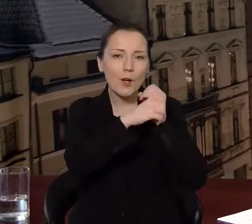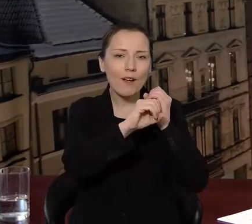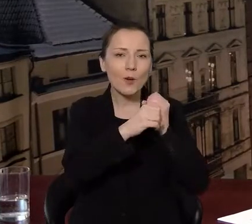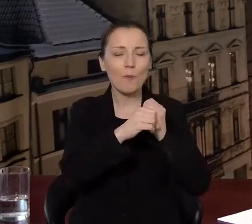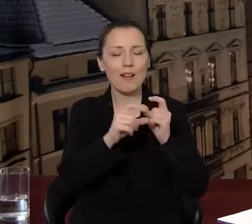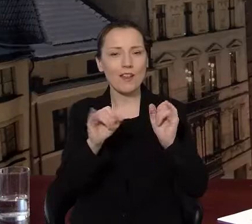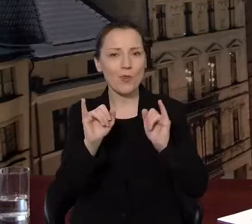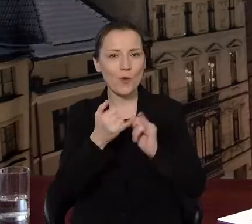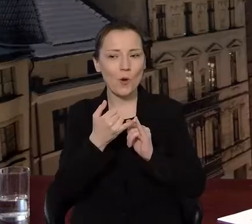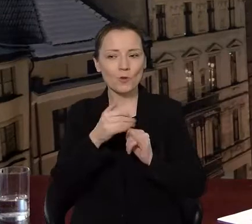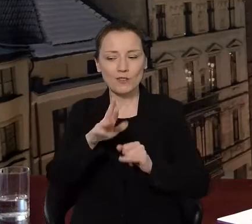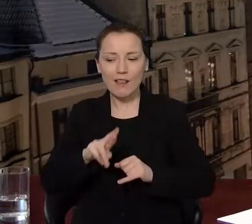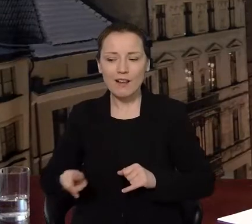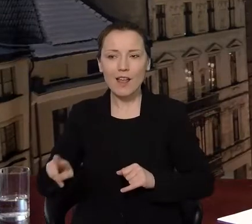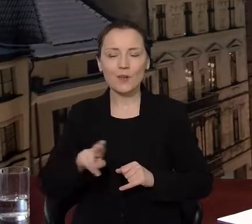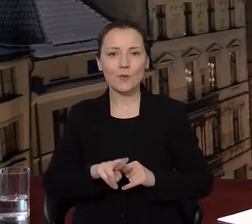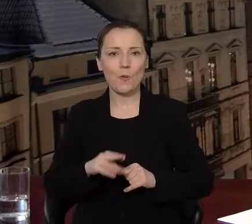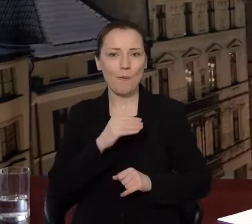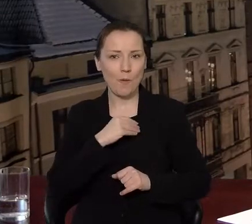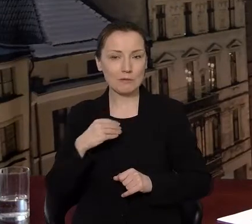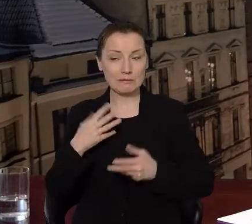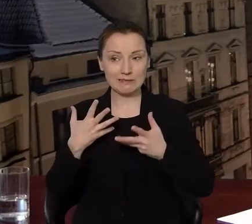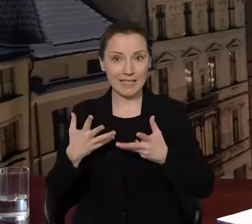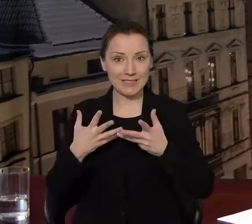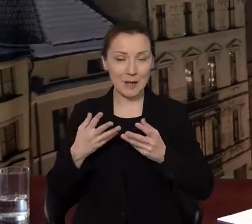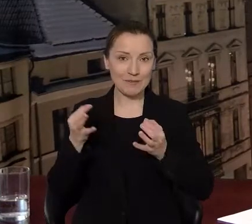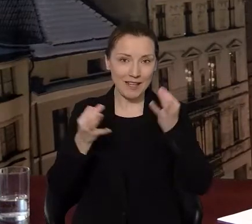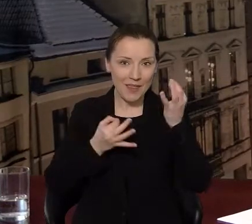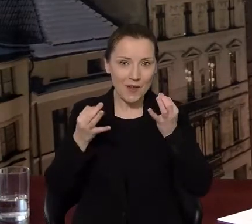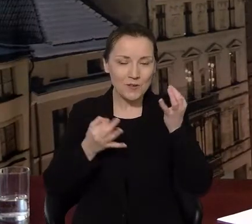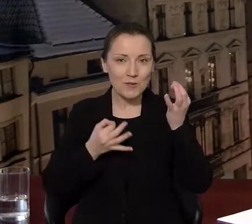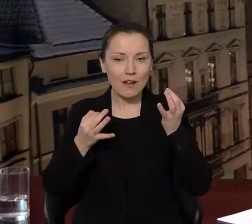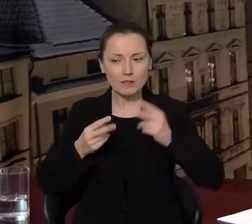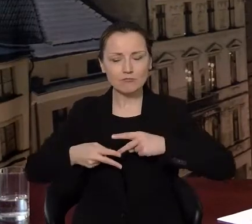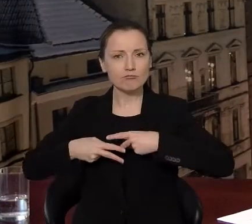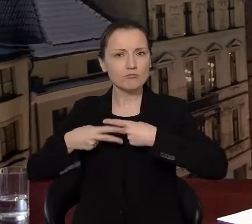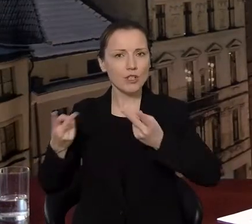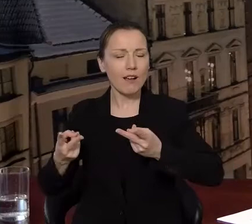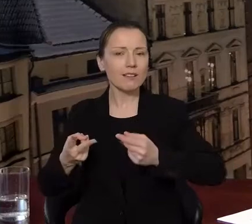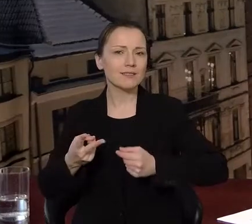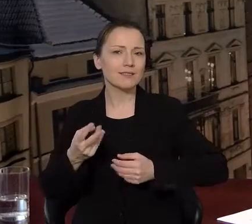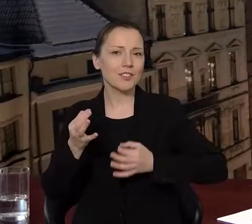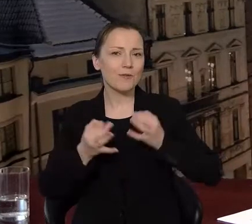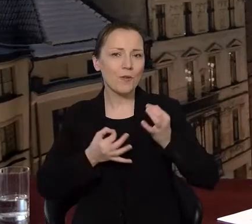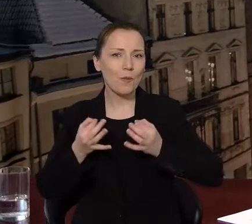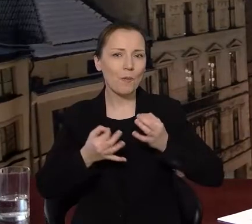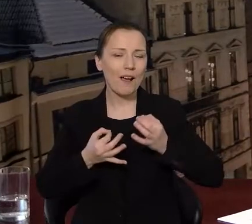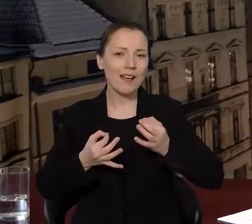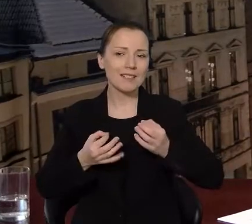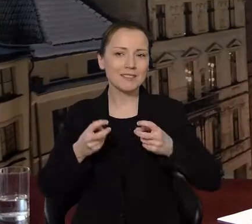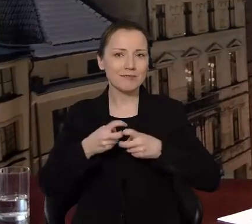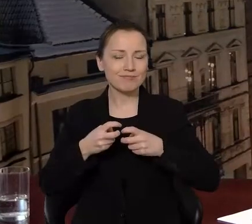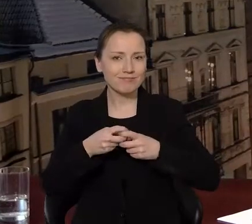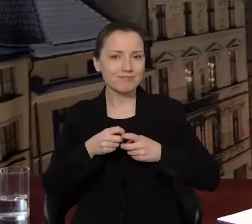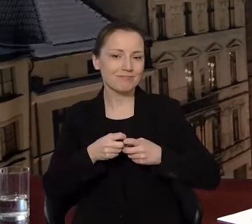i zachęcamy do zainteresowania, a także do przekazania tych informacji czytelniczkom, czytelnikom,